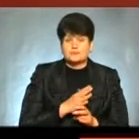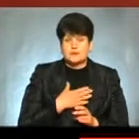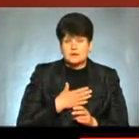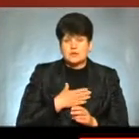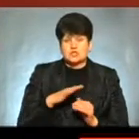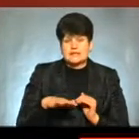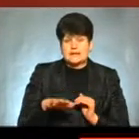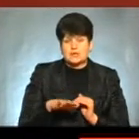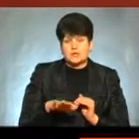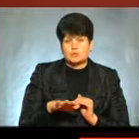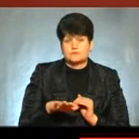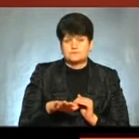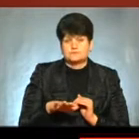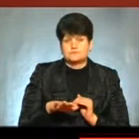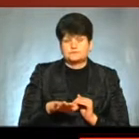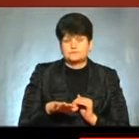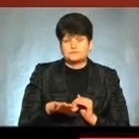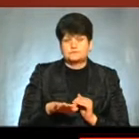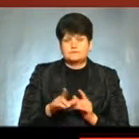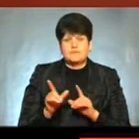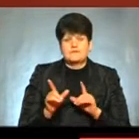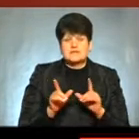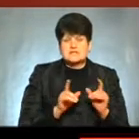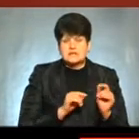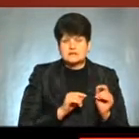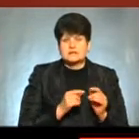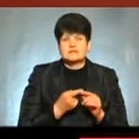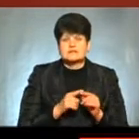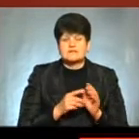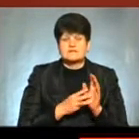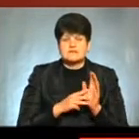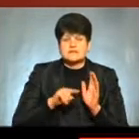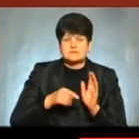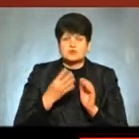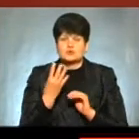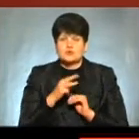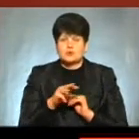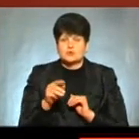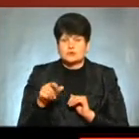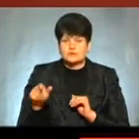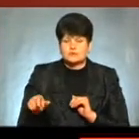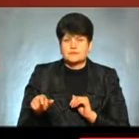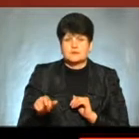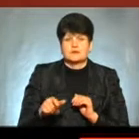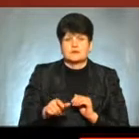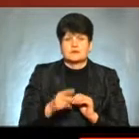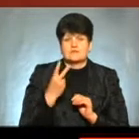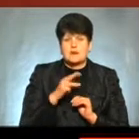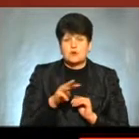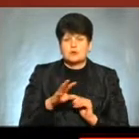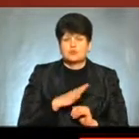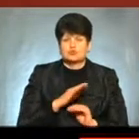наших територіях Відселених постраждалих, це 8,4 мільйона осіб З них 2 мільйона було дітей